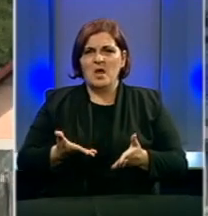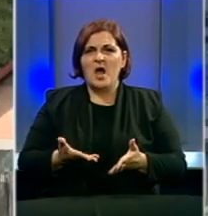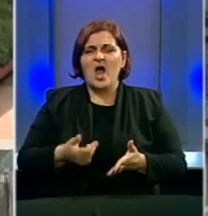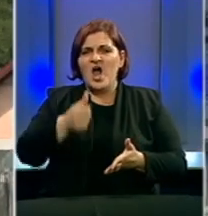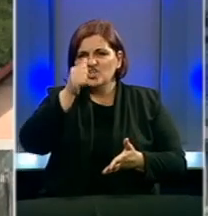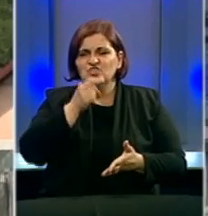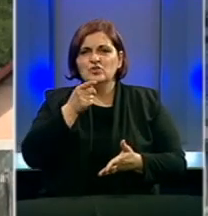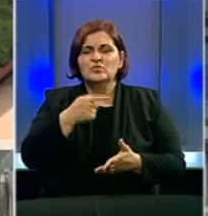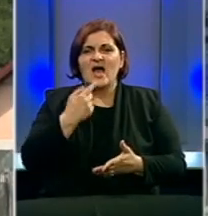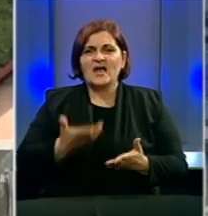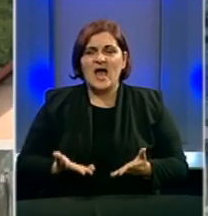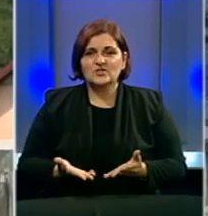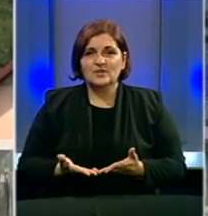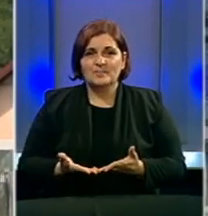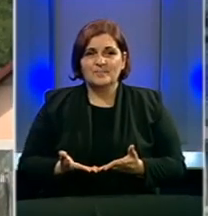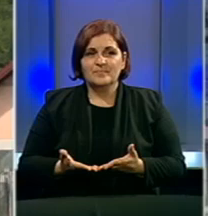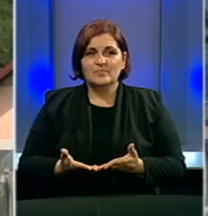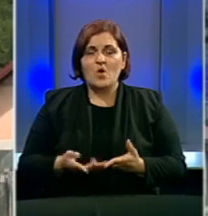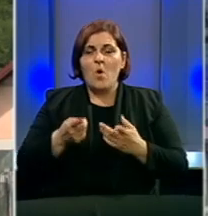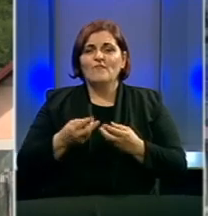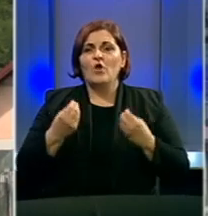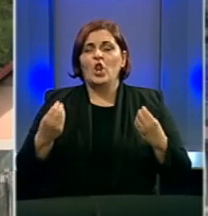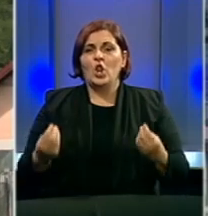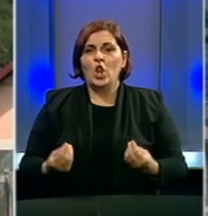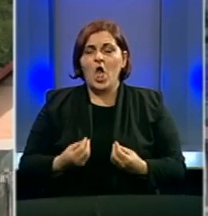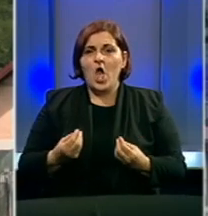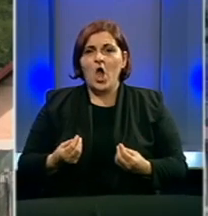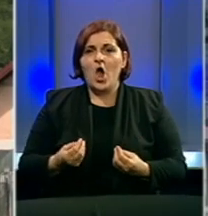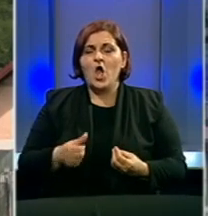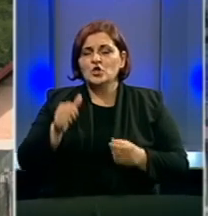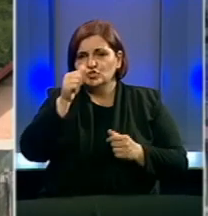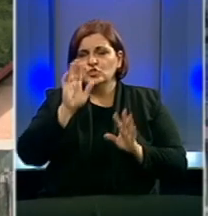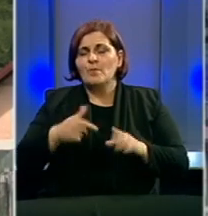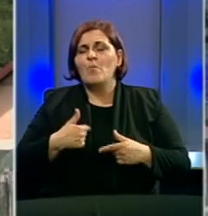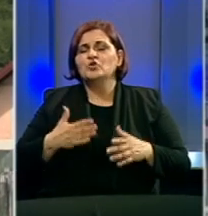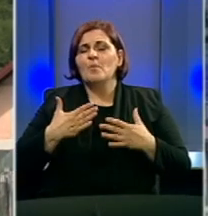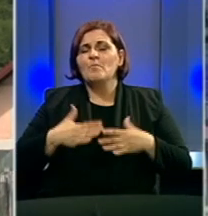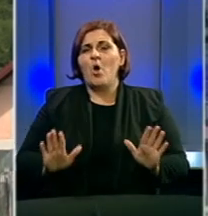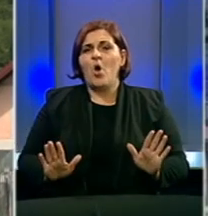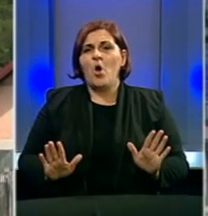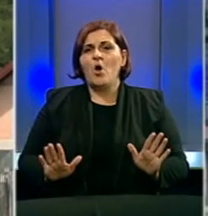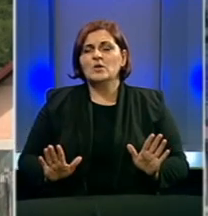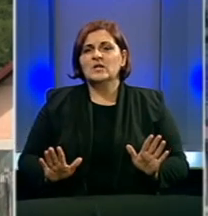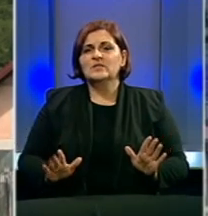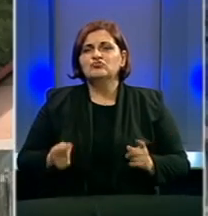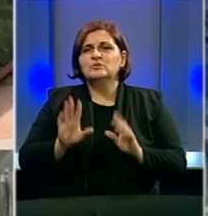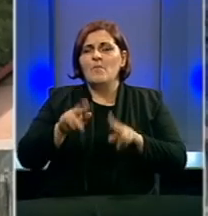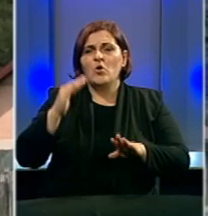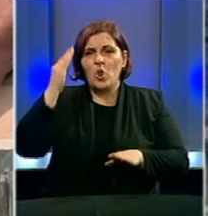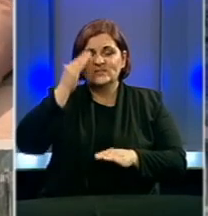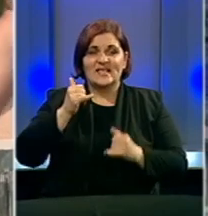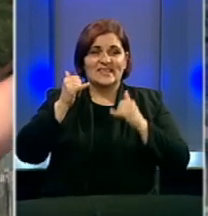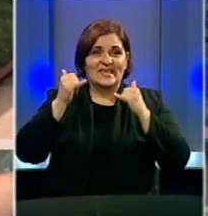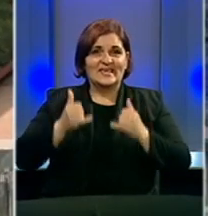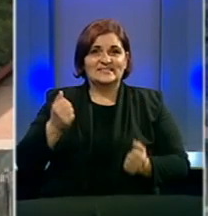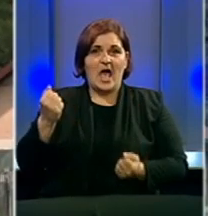Šta da vam kazem, ovo je nešto što se samo može poželjeti, što se ovaj moglo sanjati. Sada